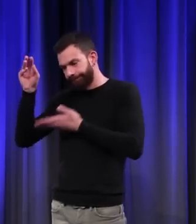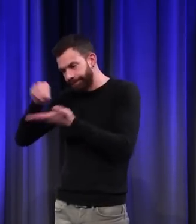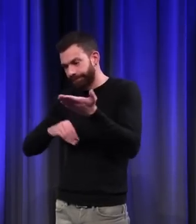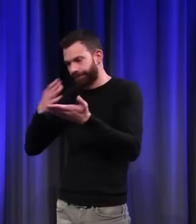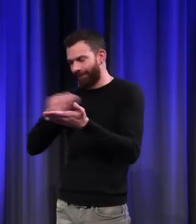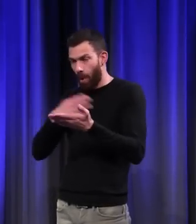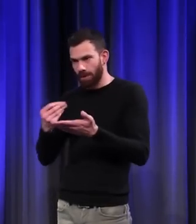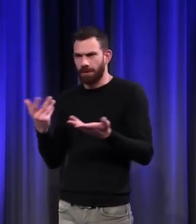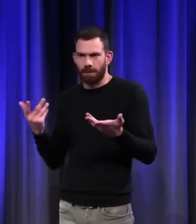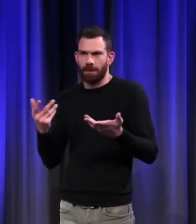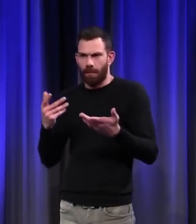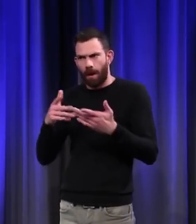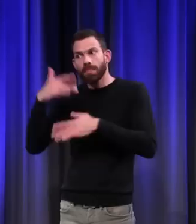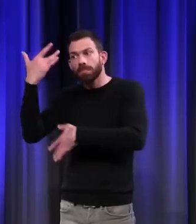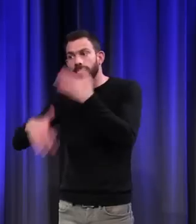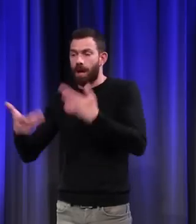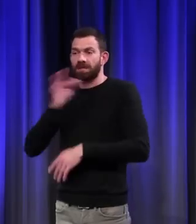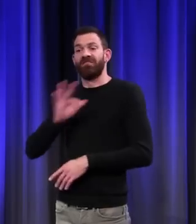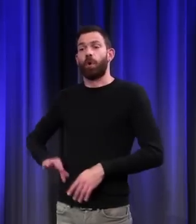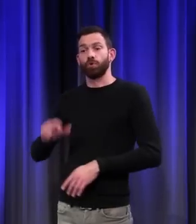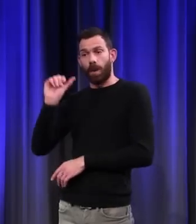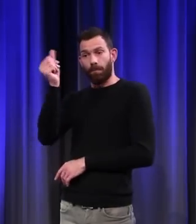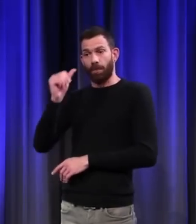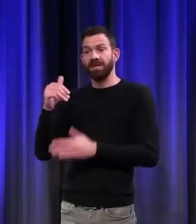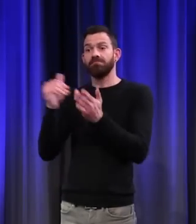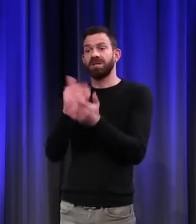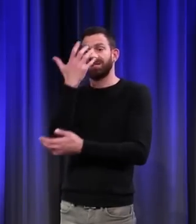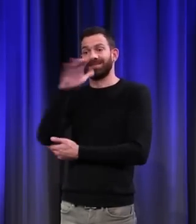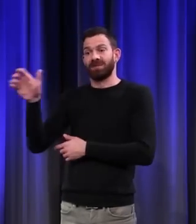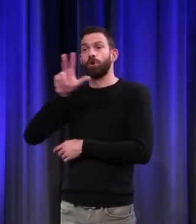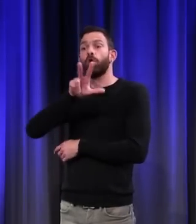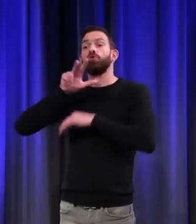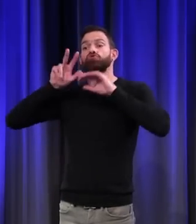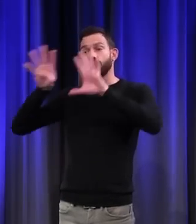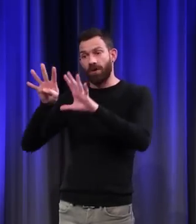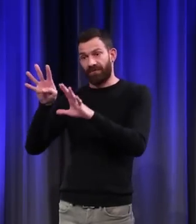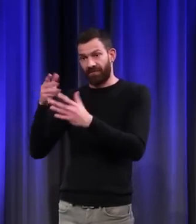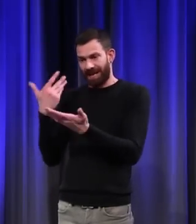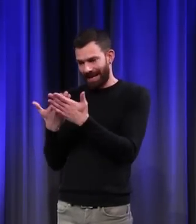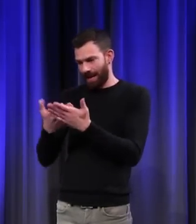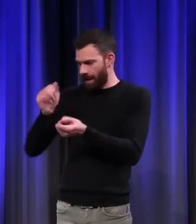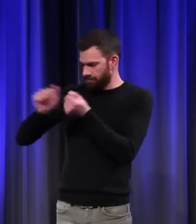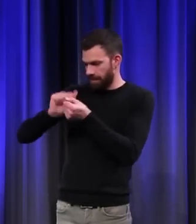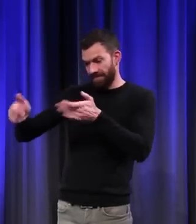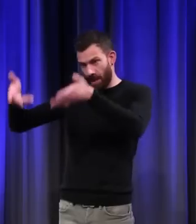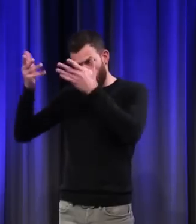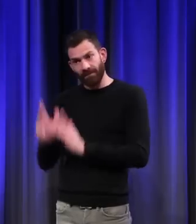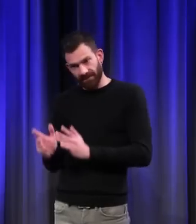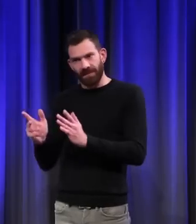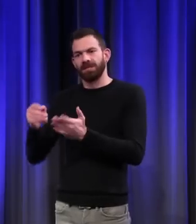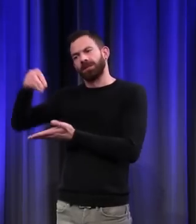le règne de François Ier, la date de 1539, pour que les actes officiels sortis de la chancellerie royale,